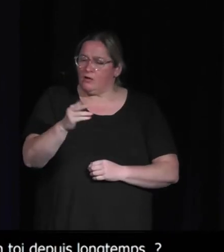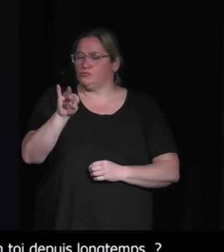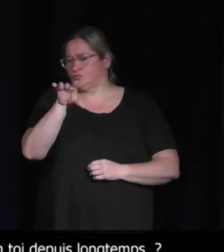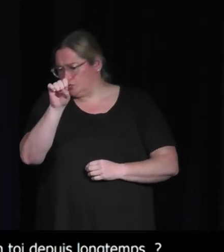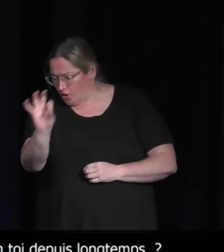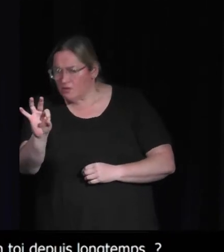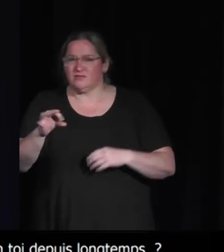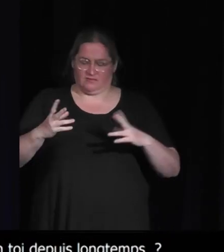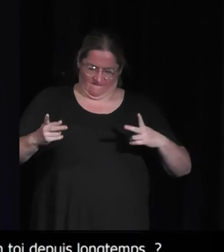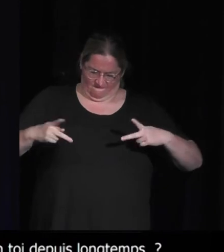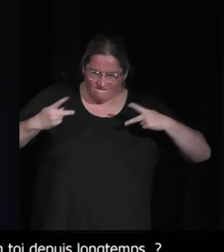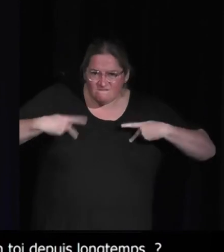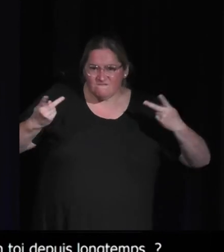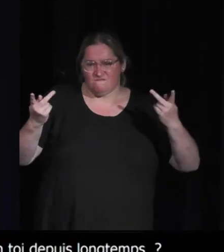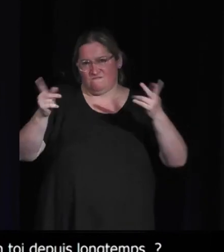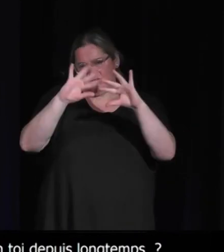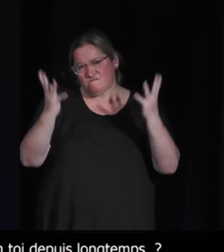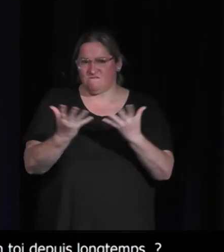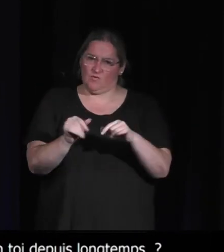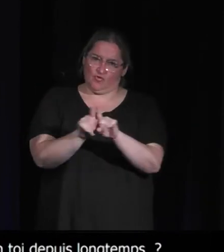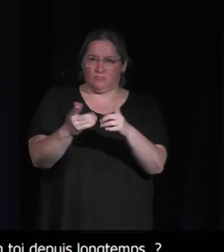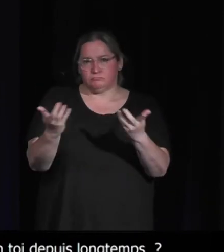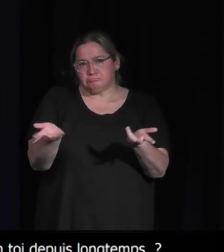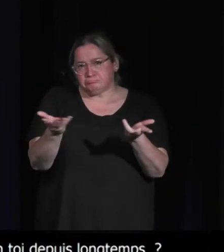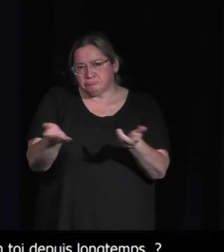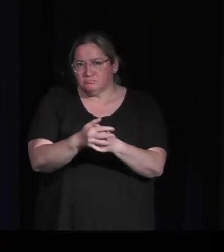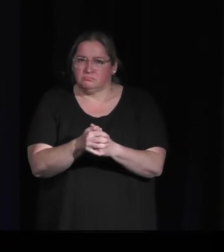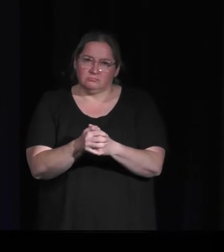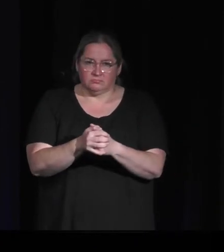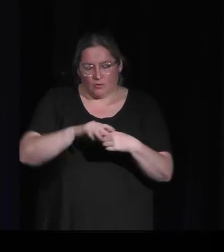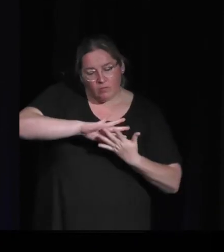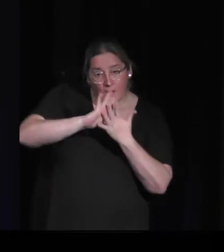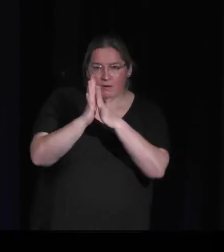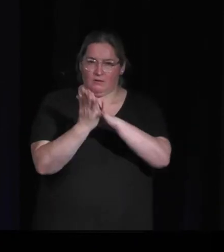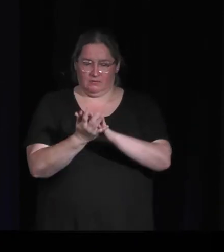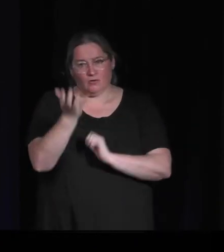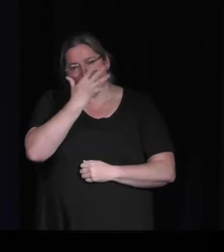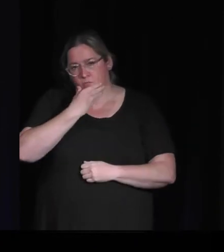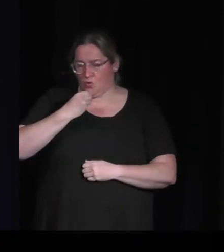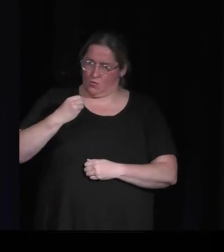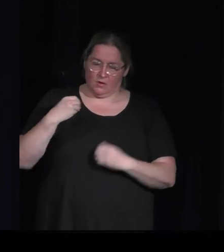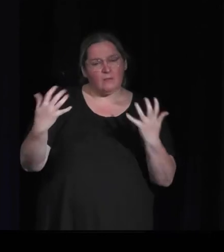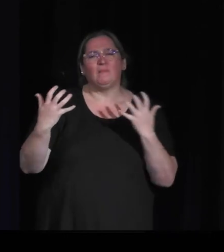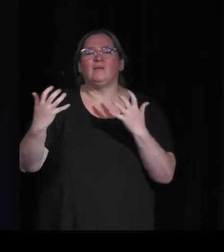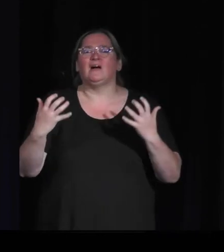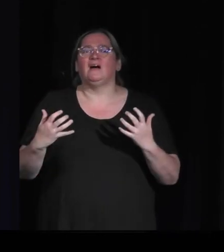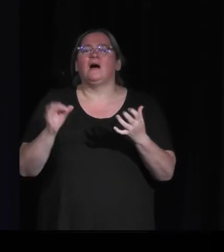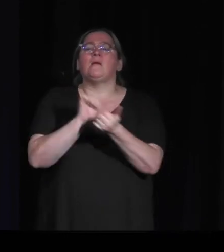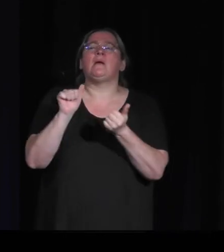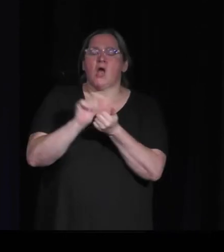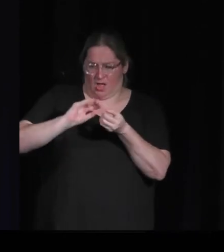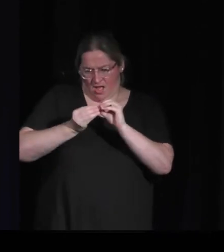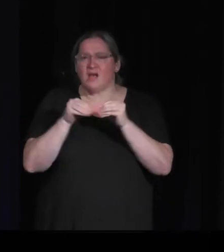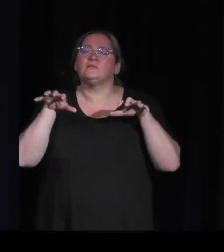vie, le vivant, un peu schématisé, un peu sublimé comme ça, avec Paper Beast, en réalité virtuelle.